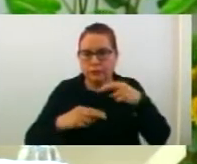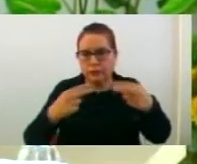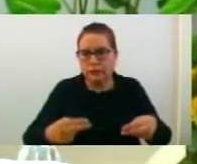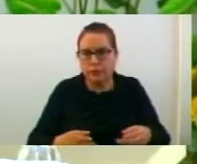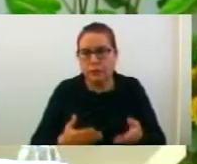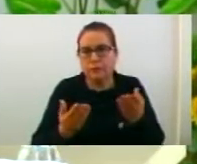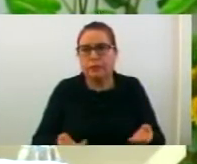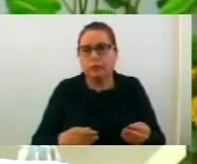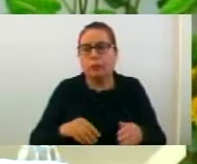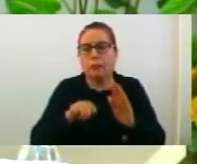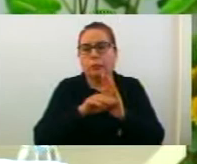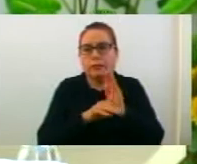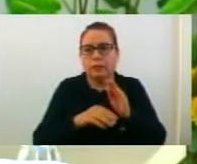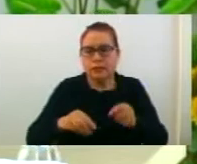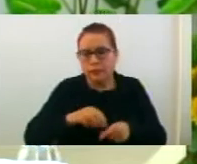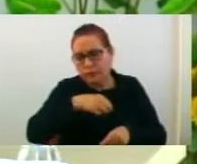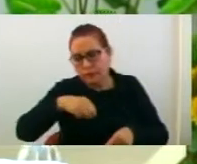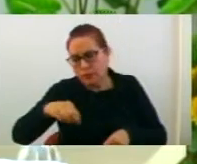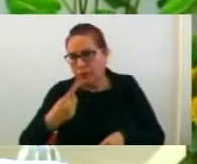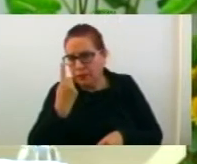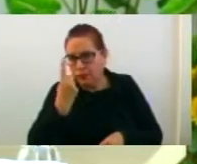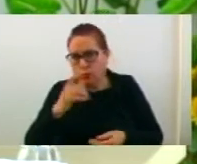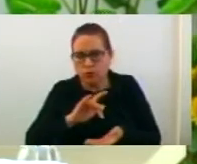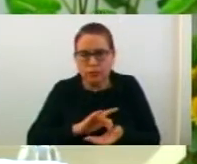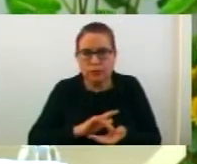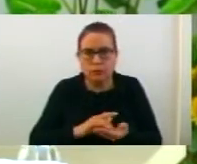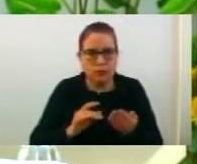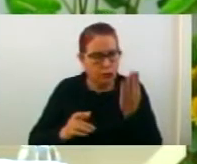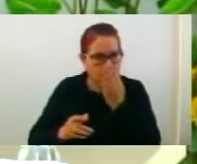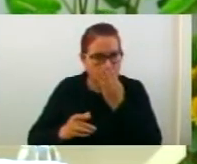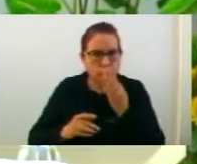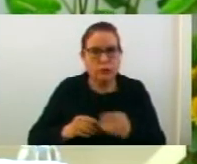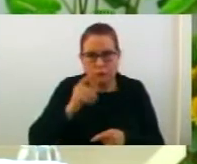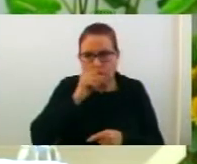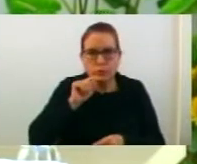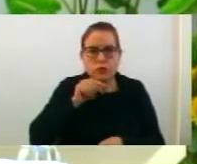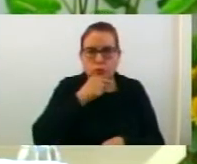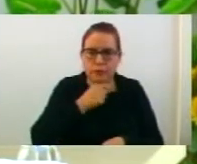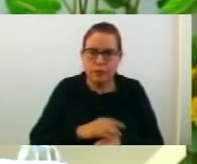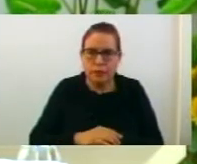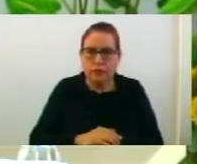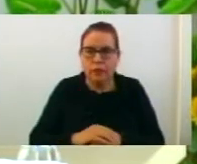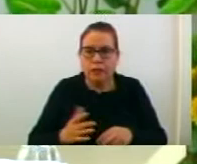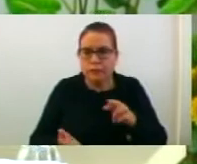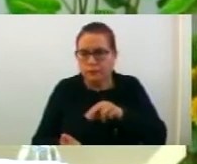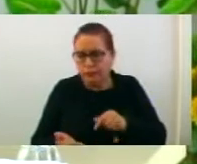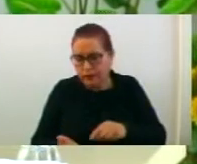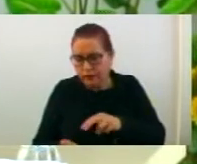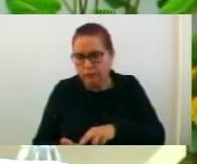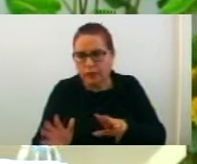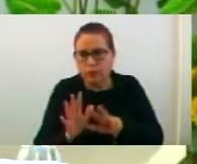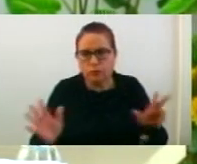план за запишуване на ученици въпърва година во средните общески училища въобщена струмица във учебната 2018